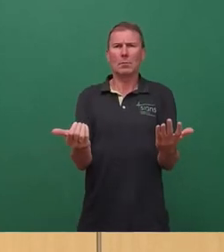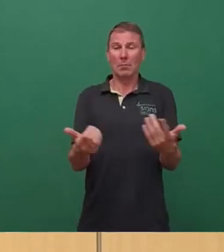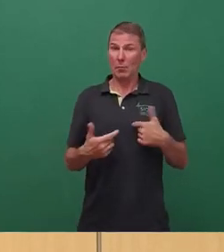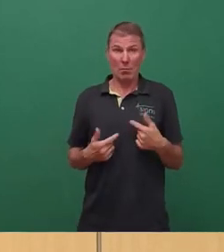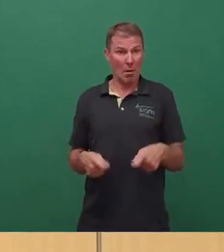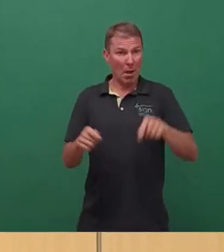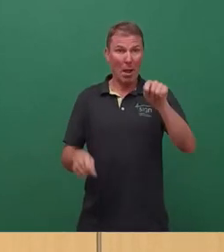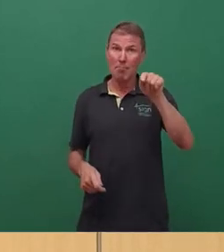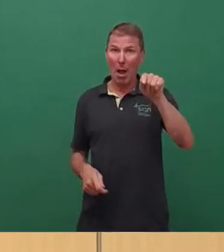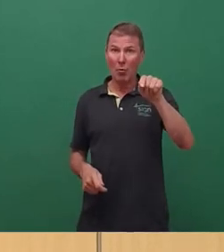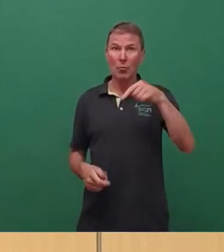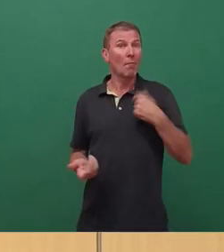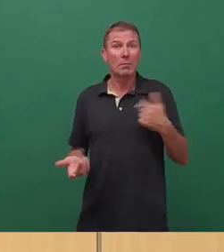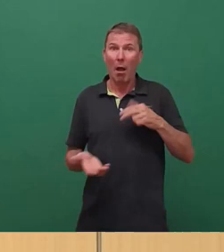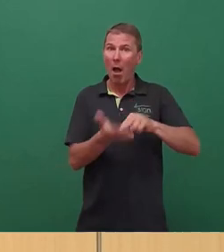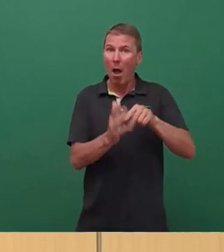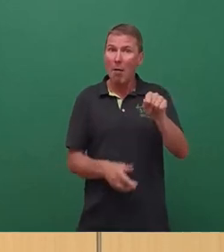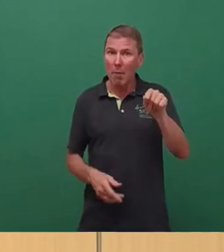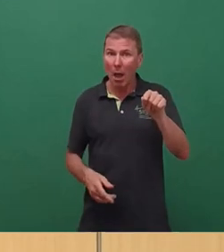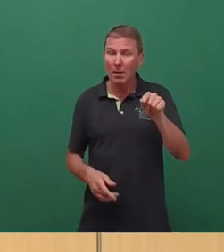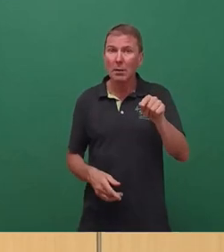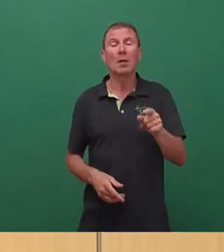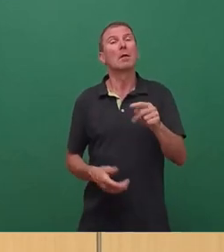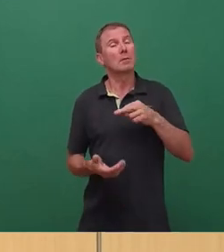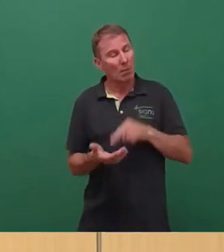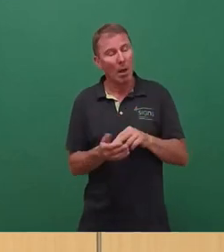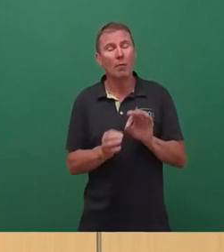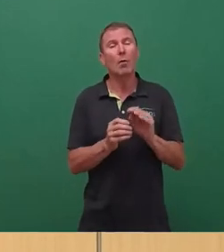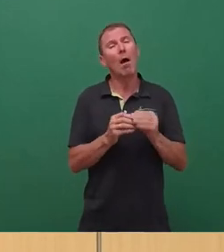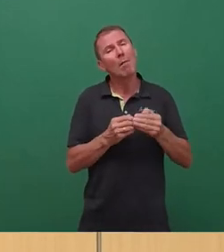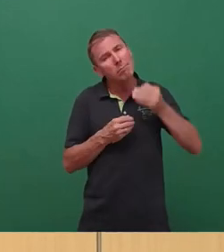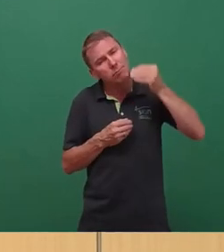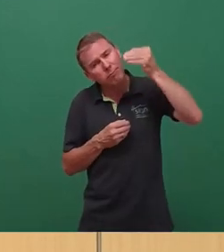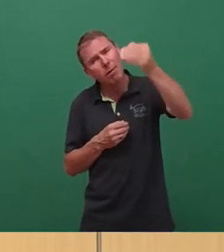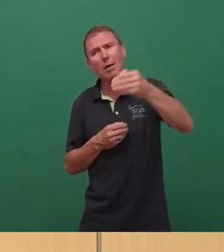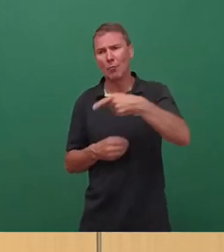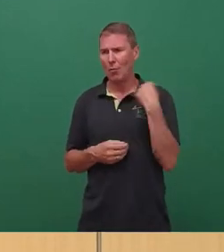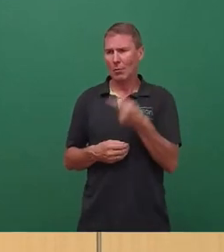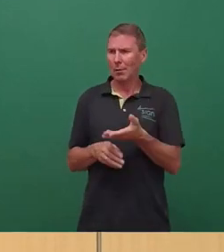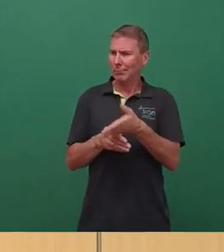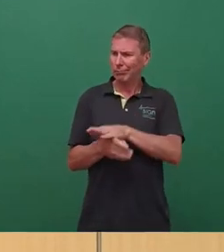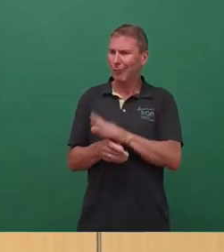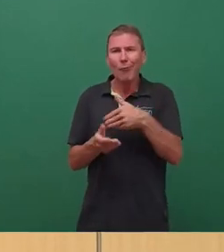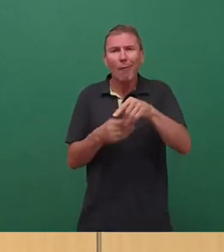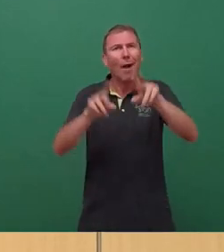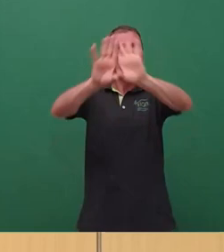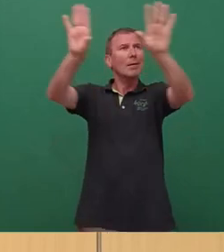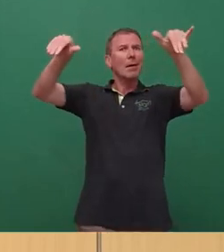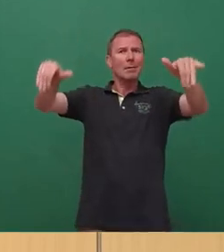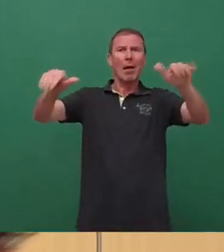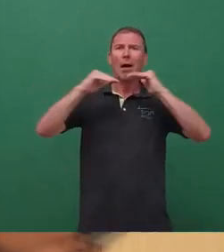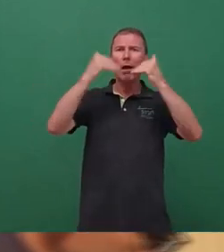oder planen, ist etwas, was weit über unser Leben hinaus Bestand haben wird. Dankeschön.